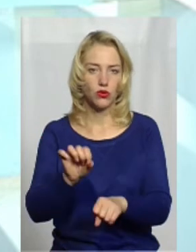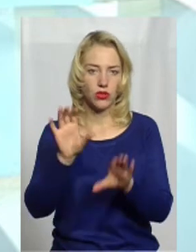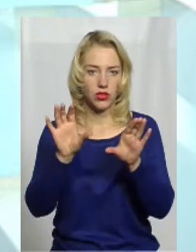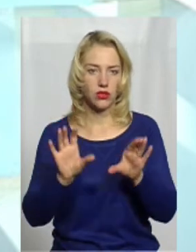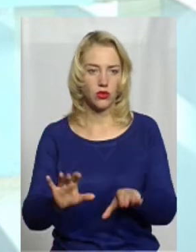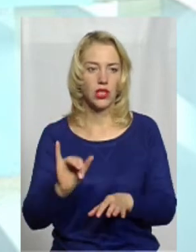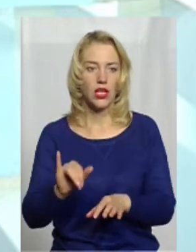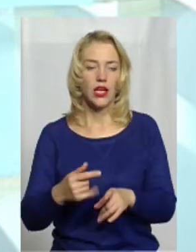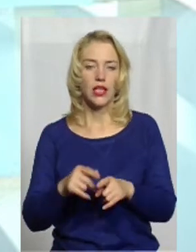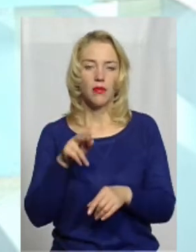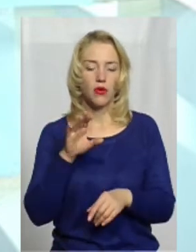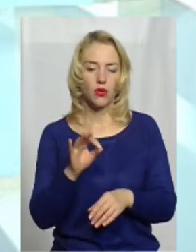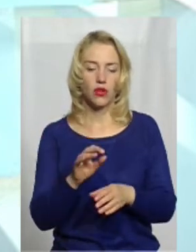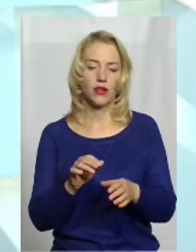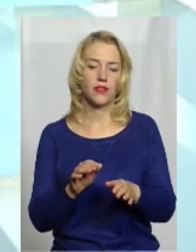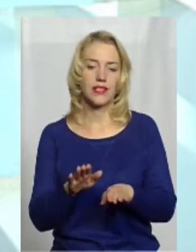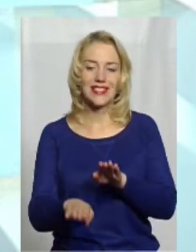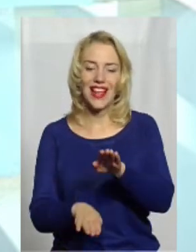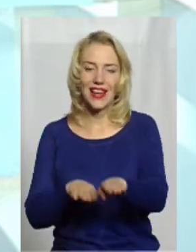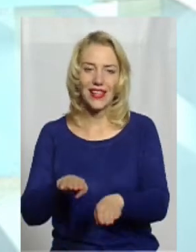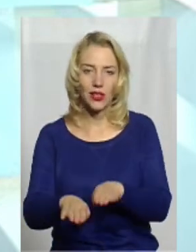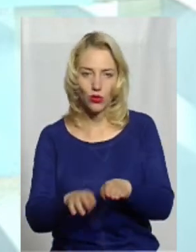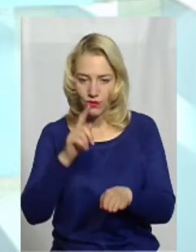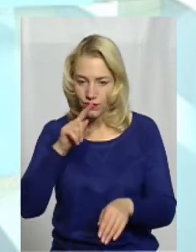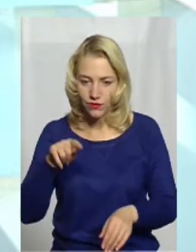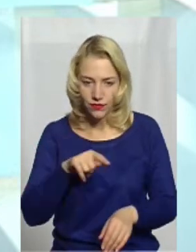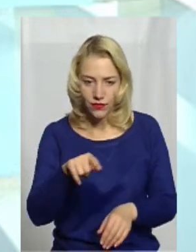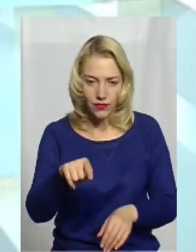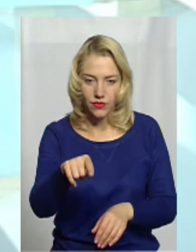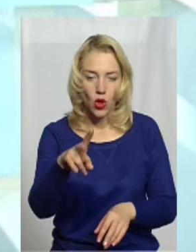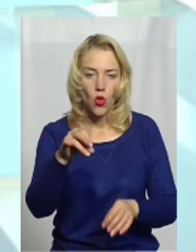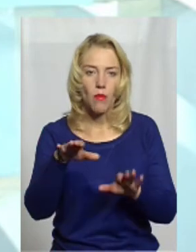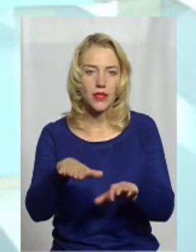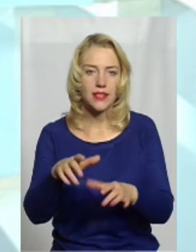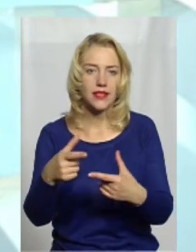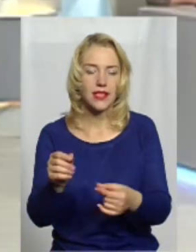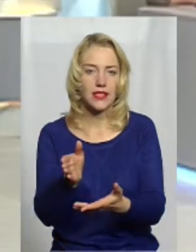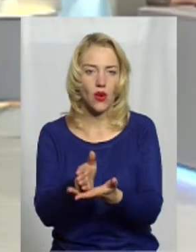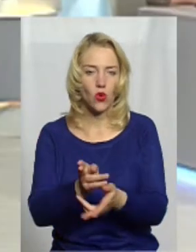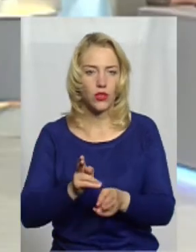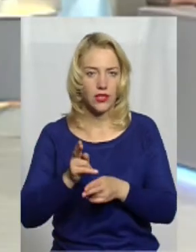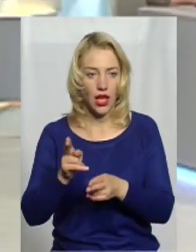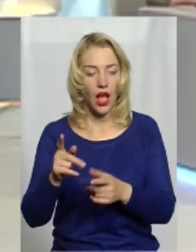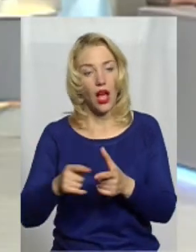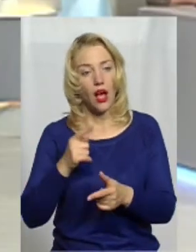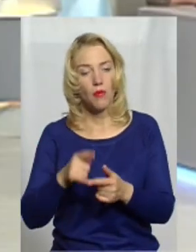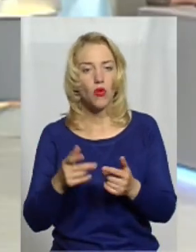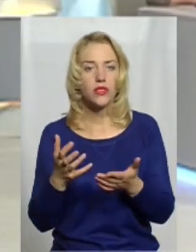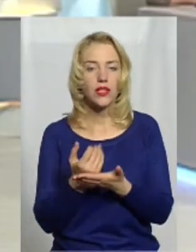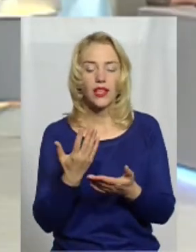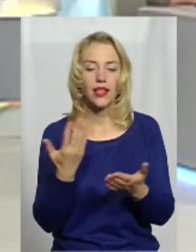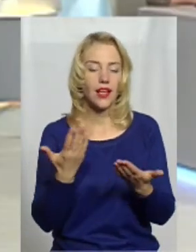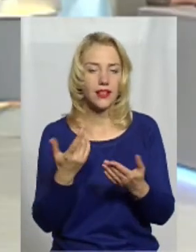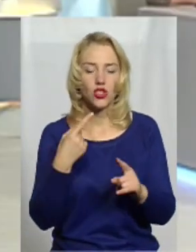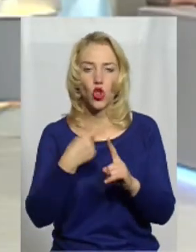по сліду довести або до місця його знаходження, або хоча б знайти якісь додаткові докази,